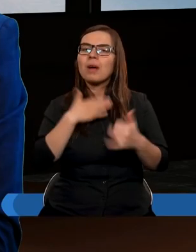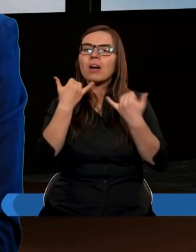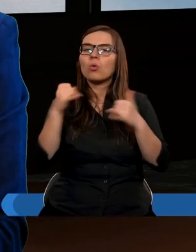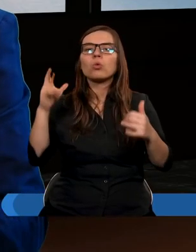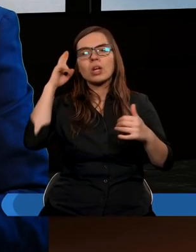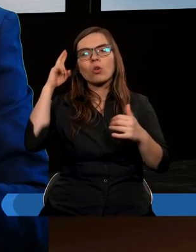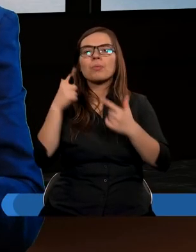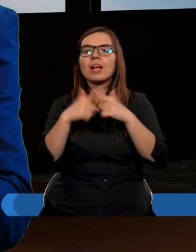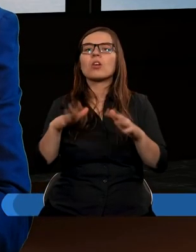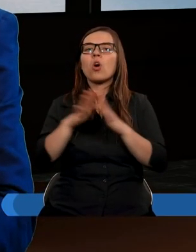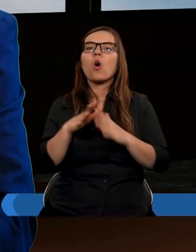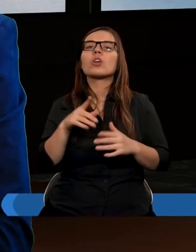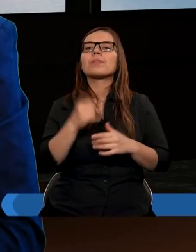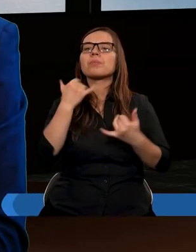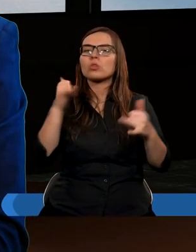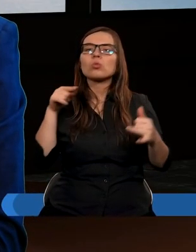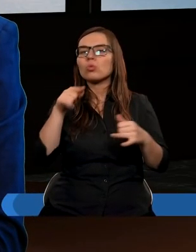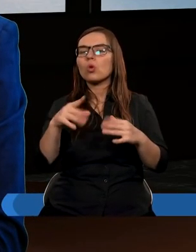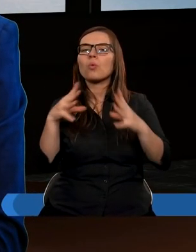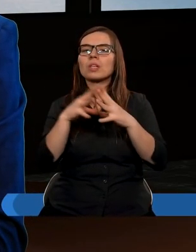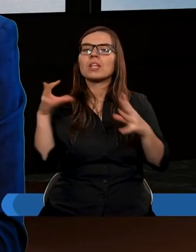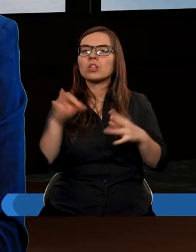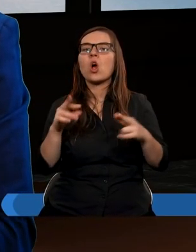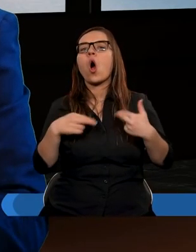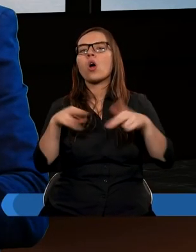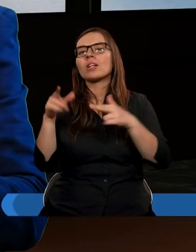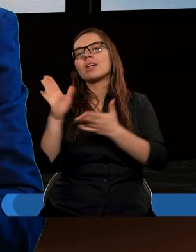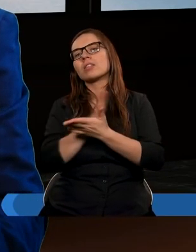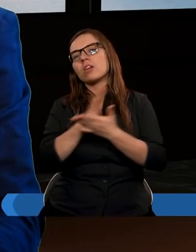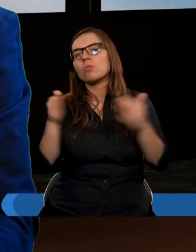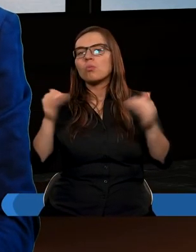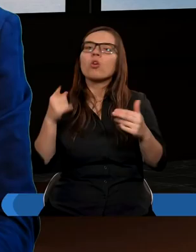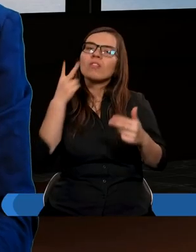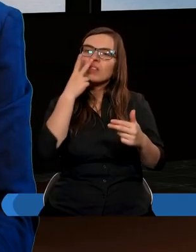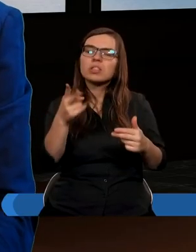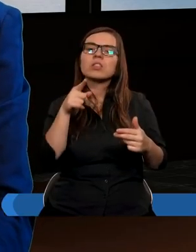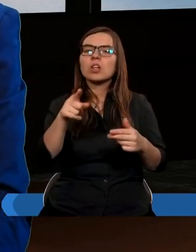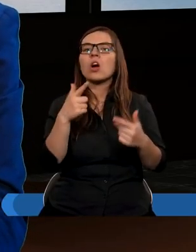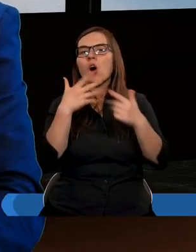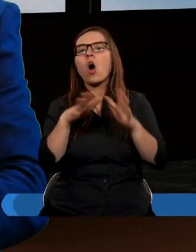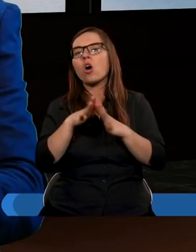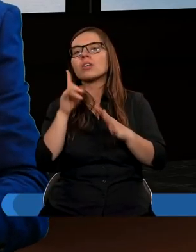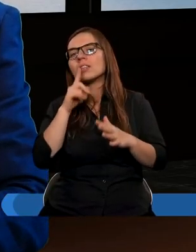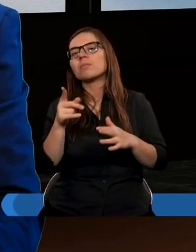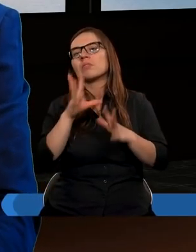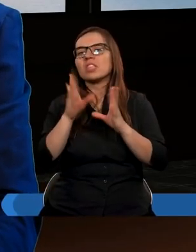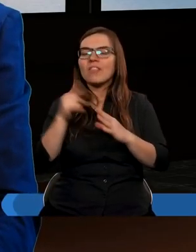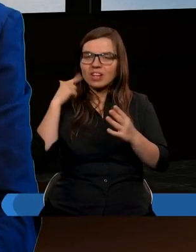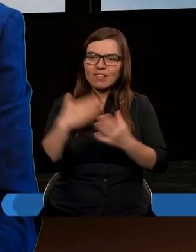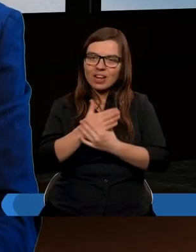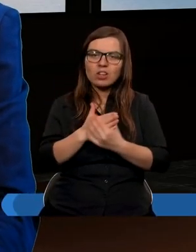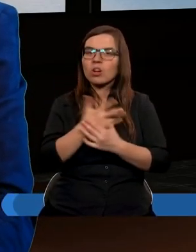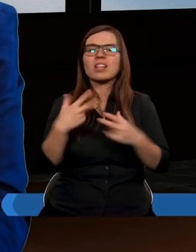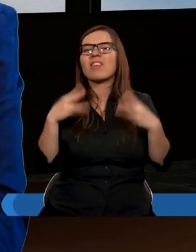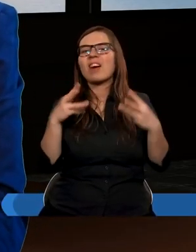Kościoła i różnie tą dziesięcinę oddają. Niektórzy mogą widzieć, że tak naprawdę Kościół to wszyscy wierzący,